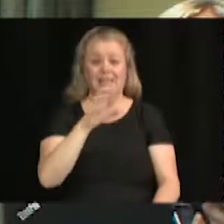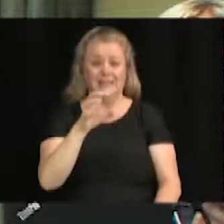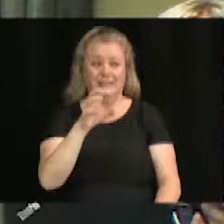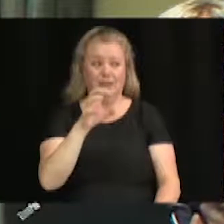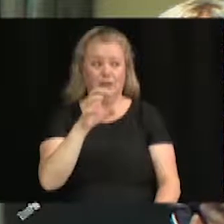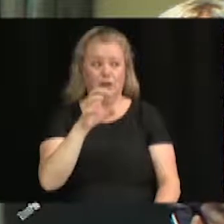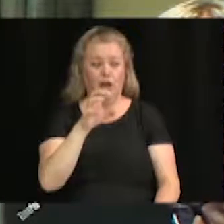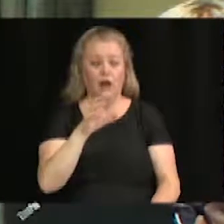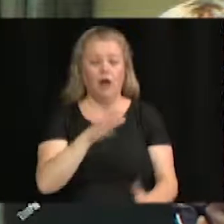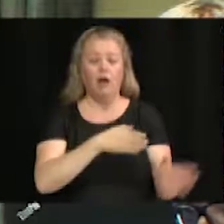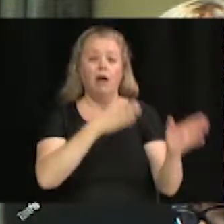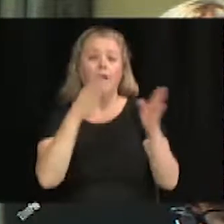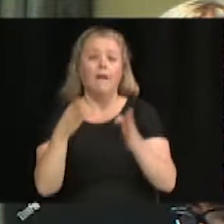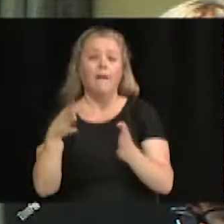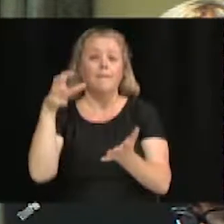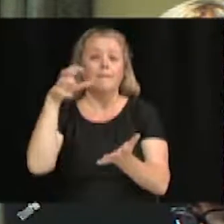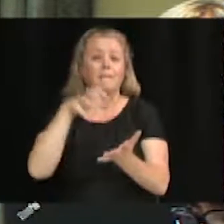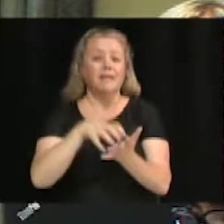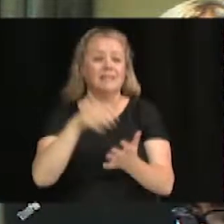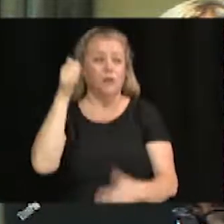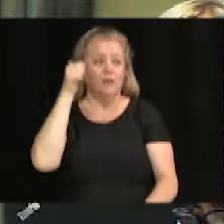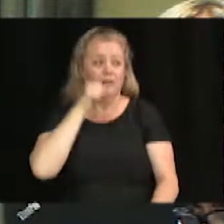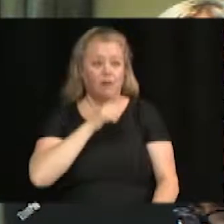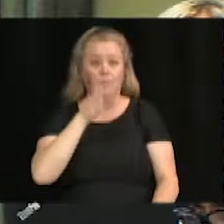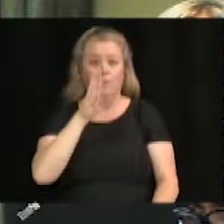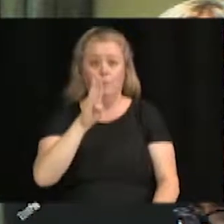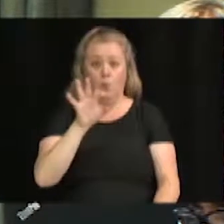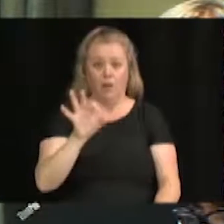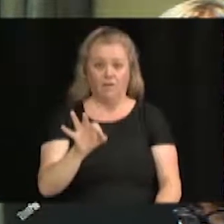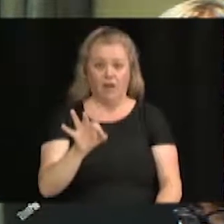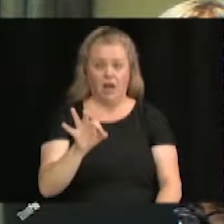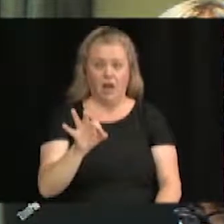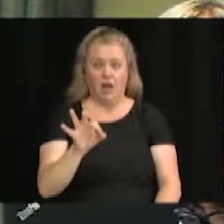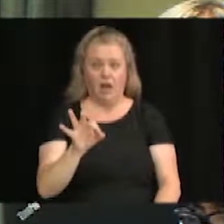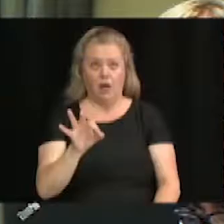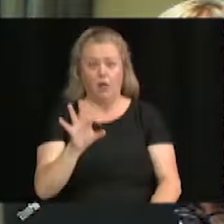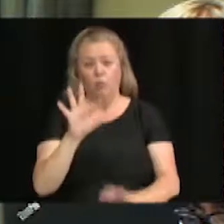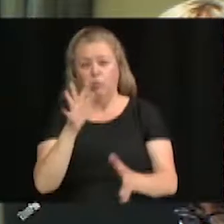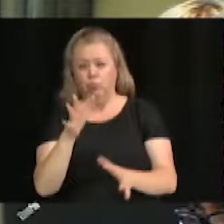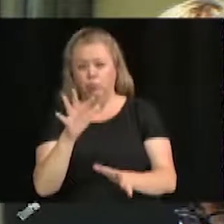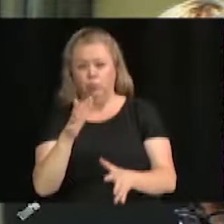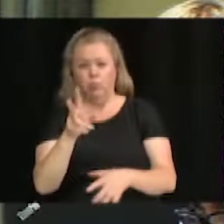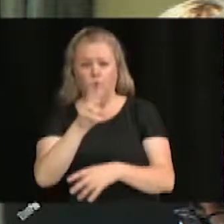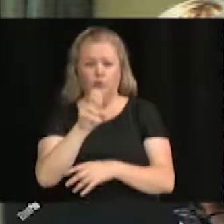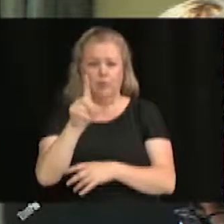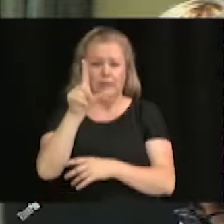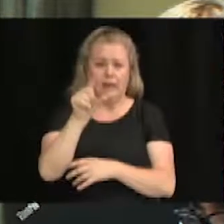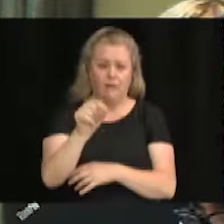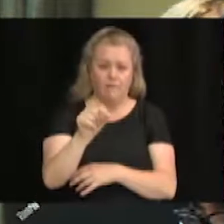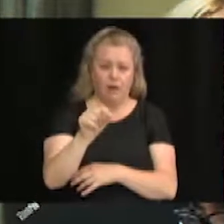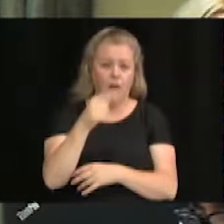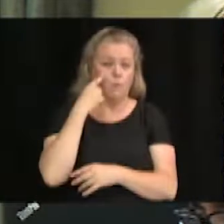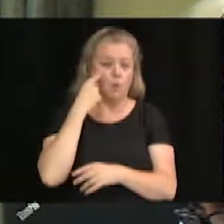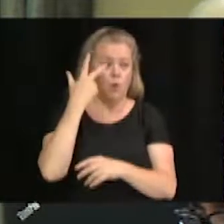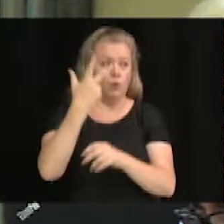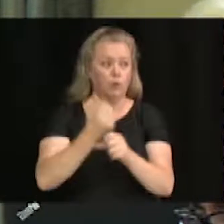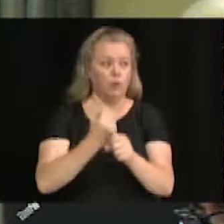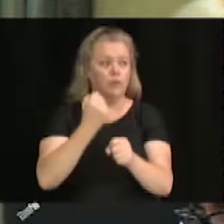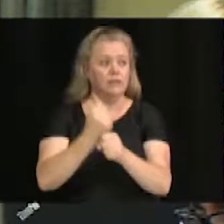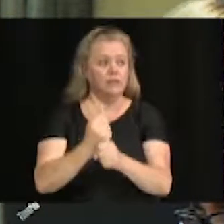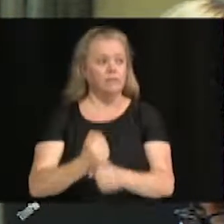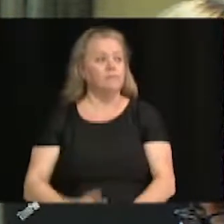Maison des femmes des Bois-Francs, un montant approximatif de 220 $ pour les trois prochaines années.